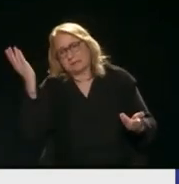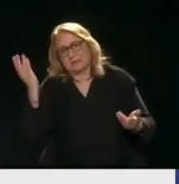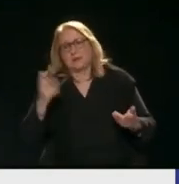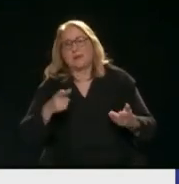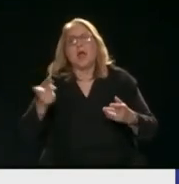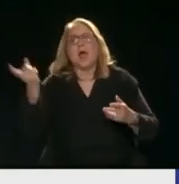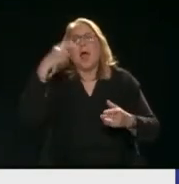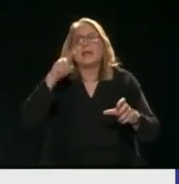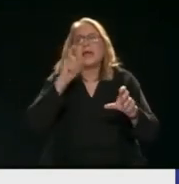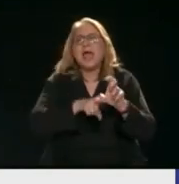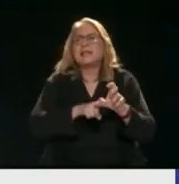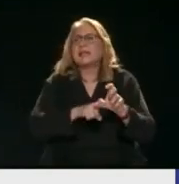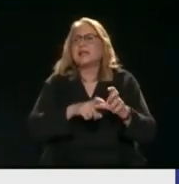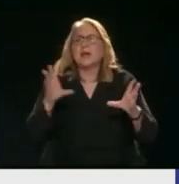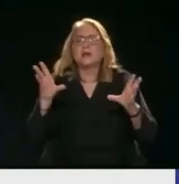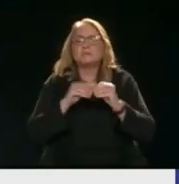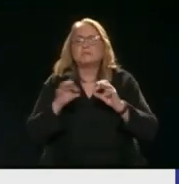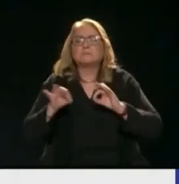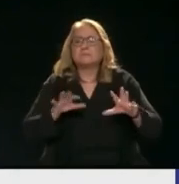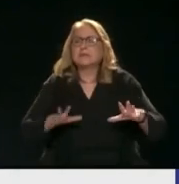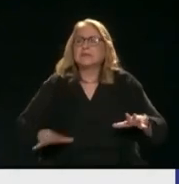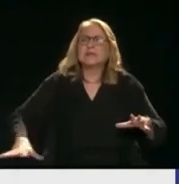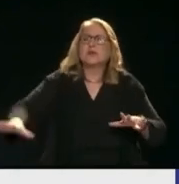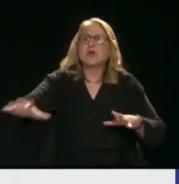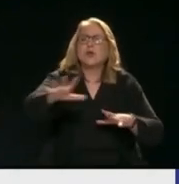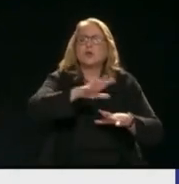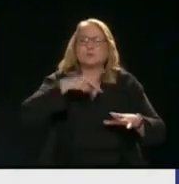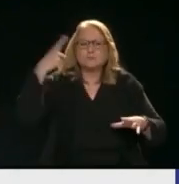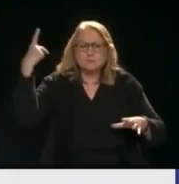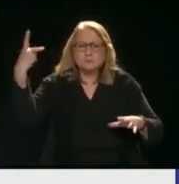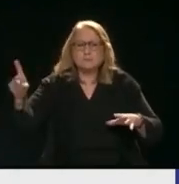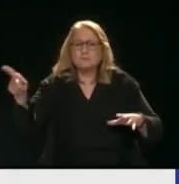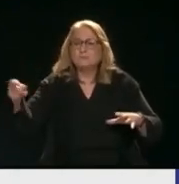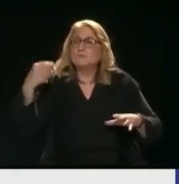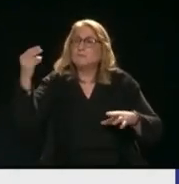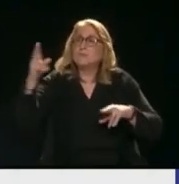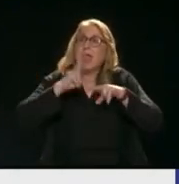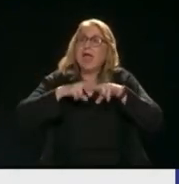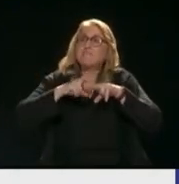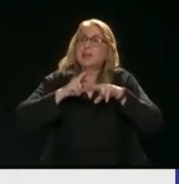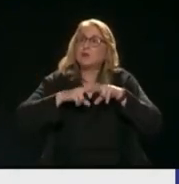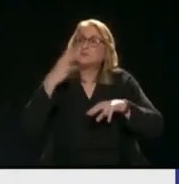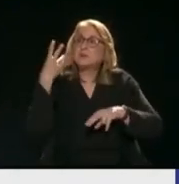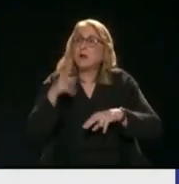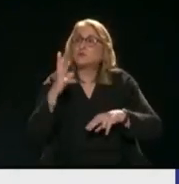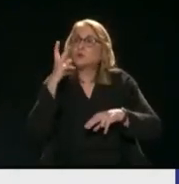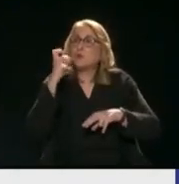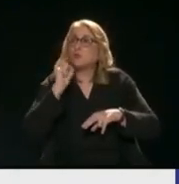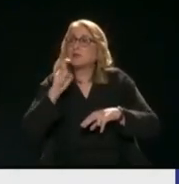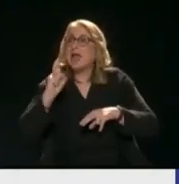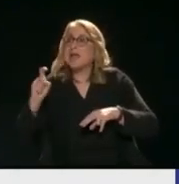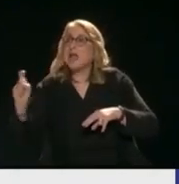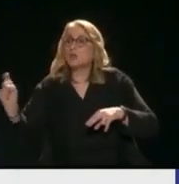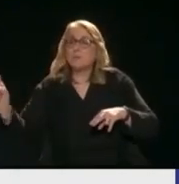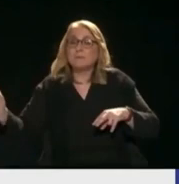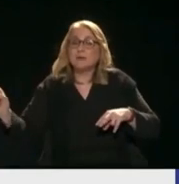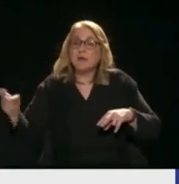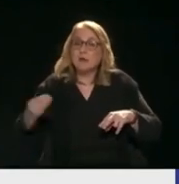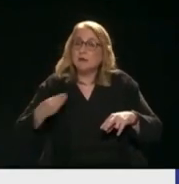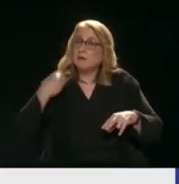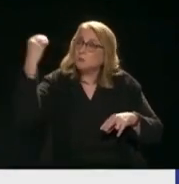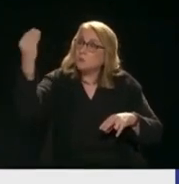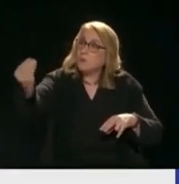εταιρεία που έχει όλη την ελληνική γη Και είναι της εθνικής Και δώσατε δάνειο σε έναν ευρέο 380 εκατομμύρια Και ρέστα για να έχει κεφάλαιο